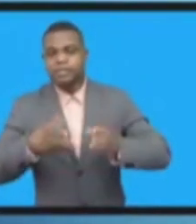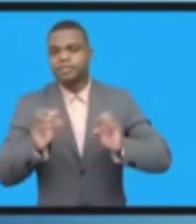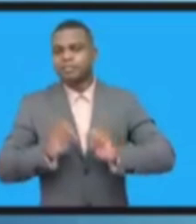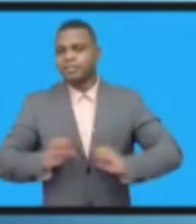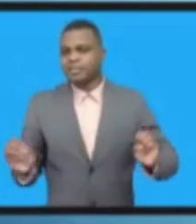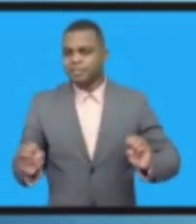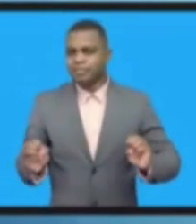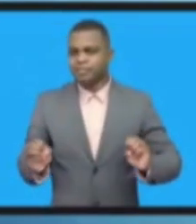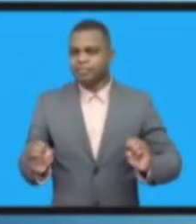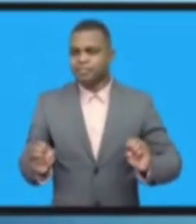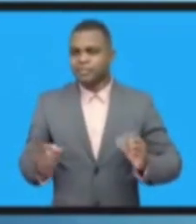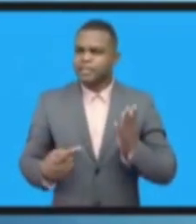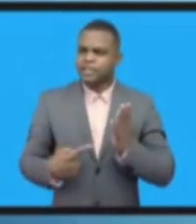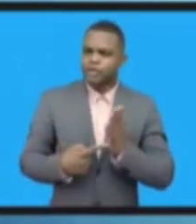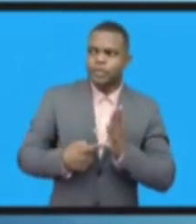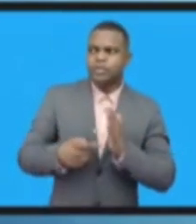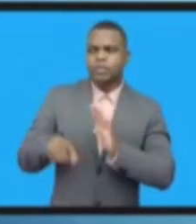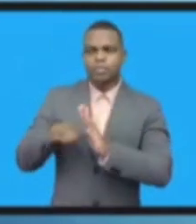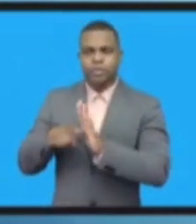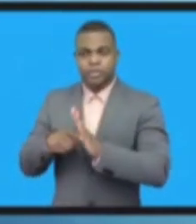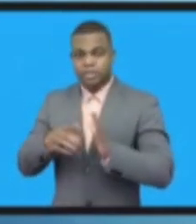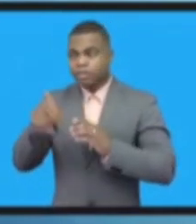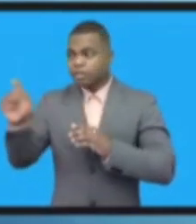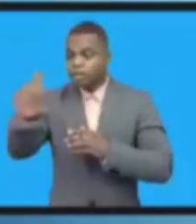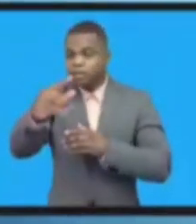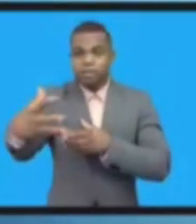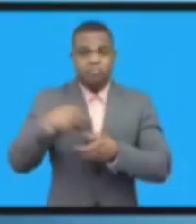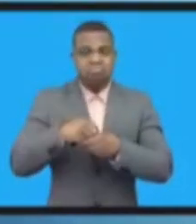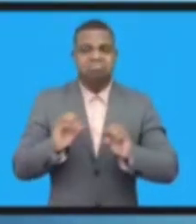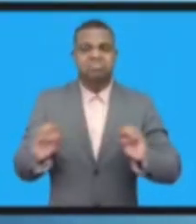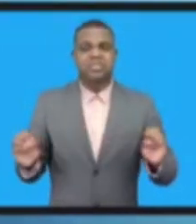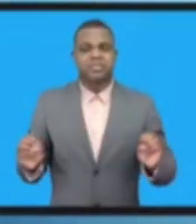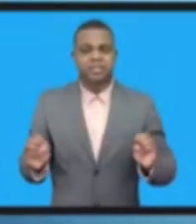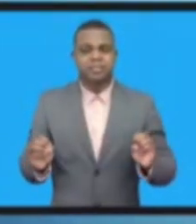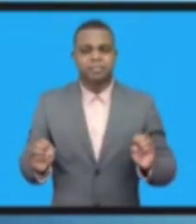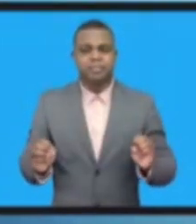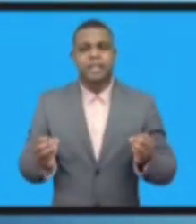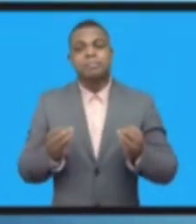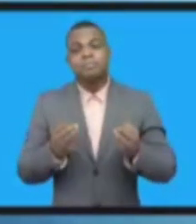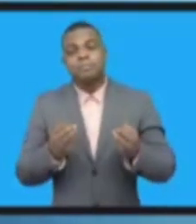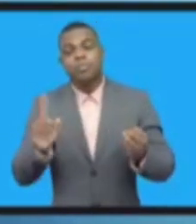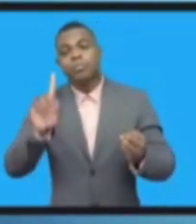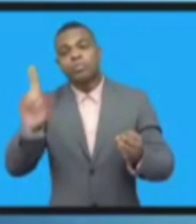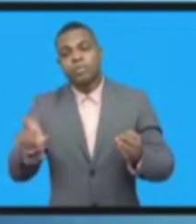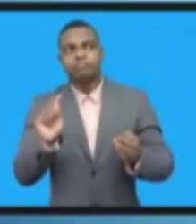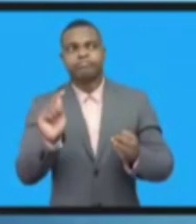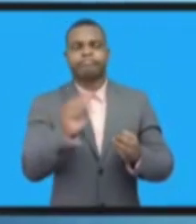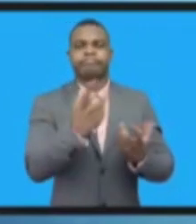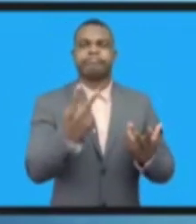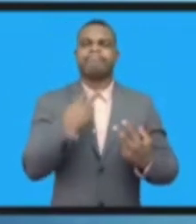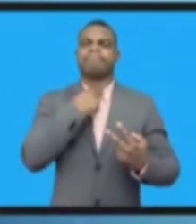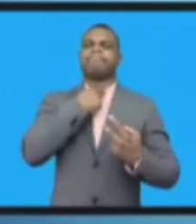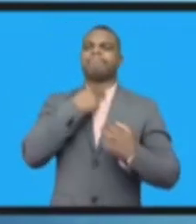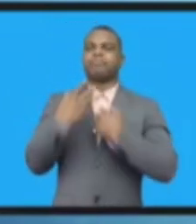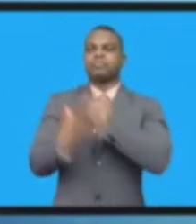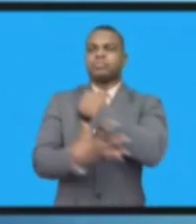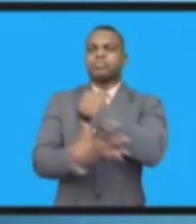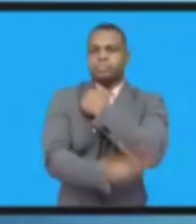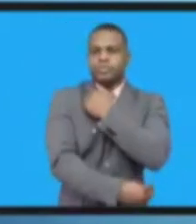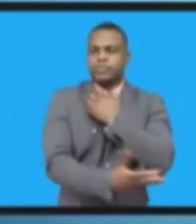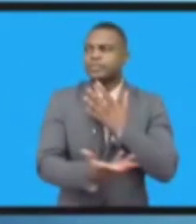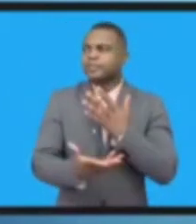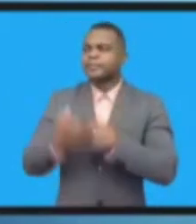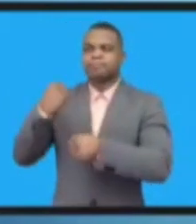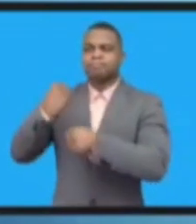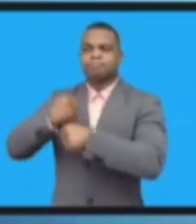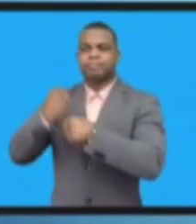районах и в удаленных сообществах, у них нет доступа к интернету, маргинализация повышается. Кроме того,